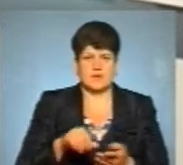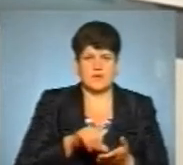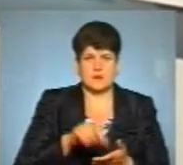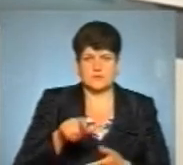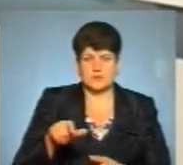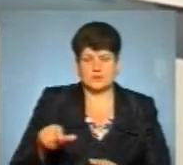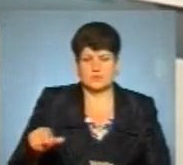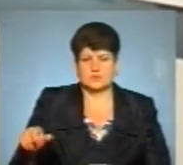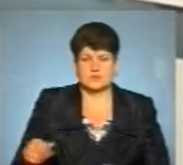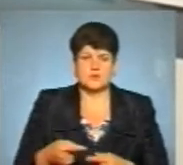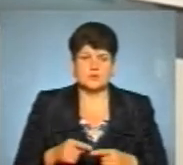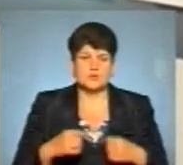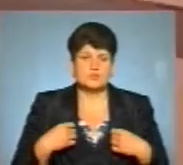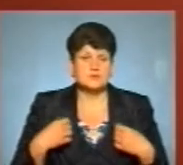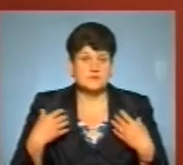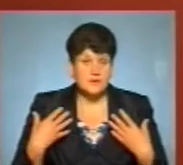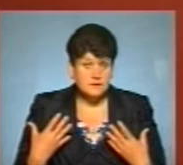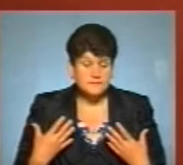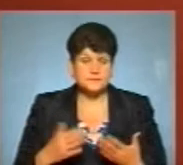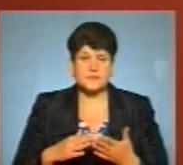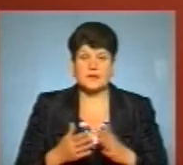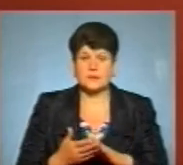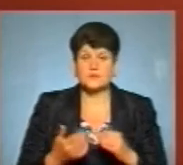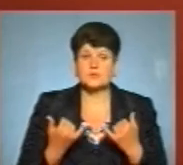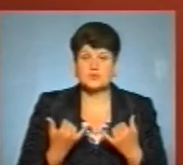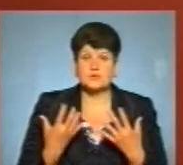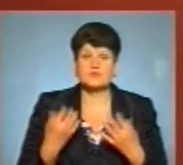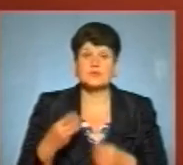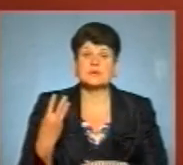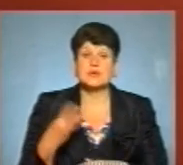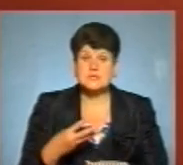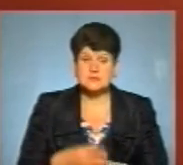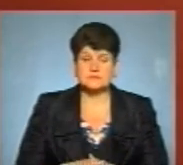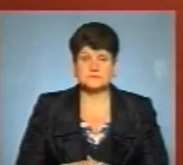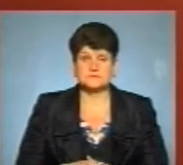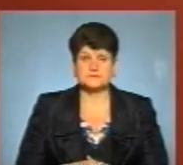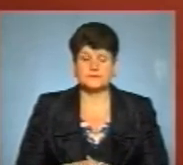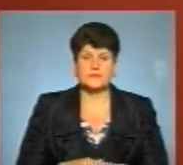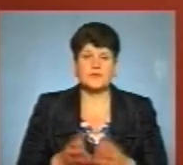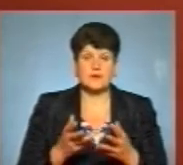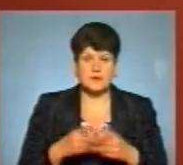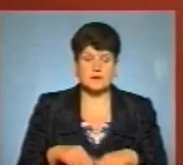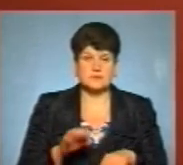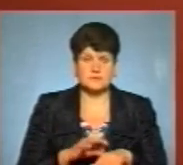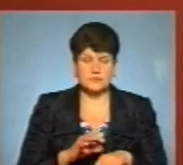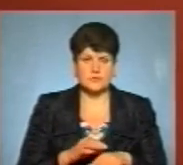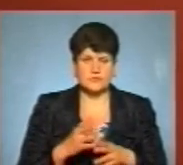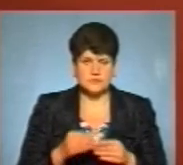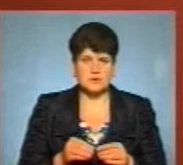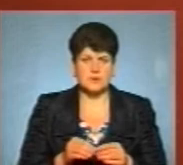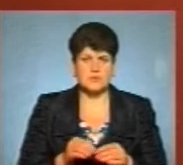на цьому святі. І станом на сьогодні їх вже 30. Тобто така кількість інфікувалася. Чи проводилося